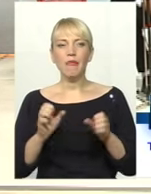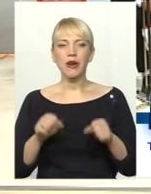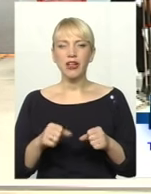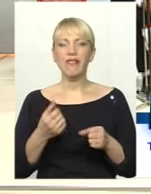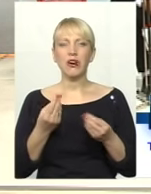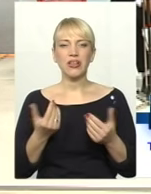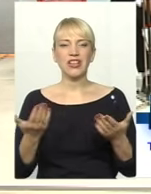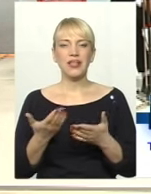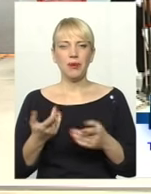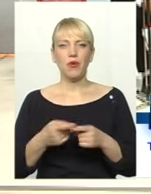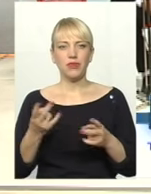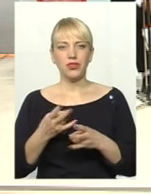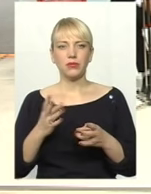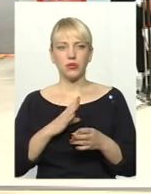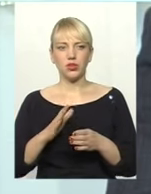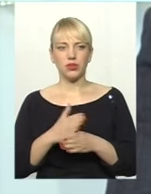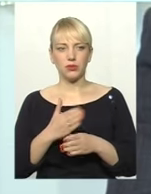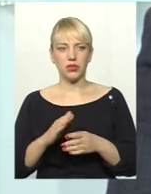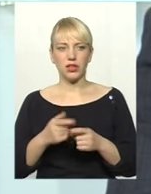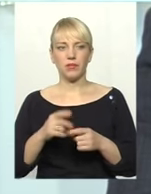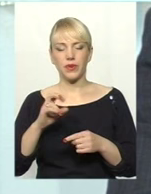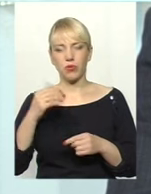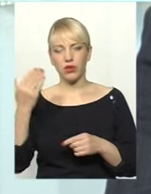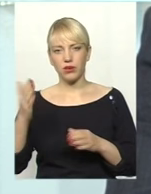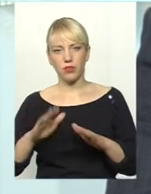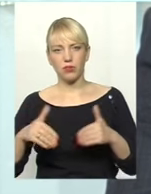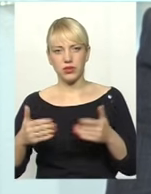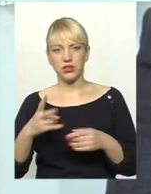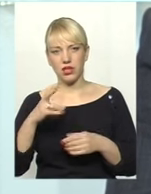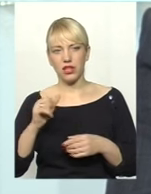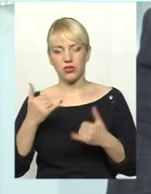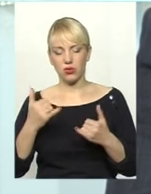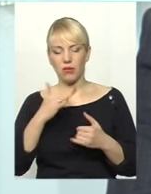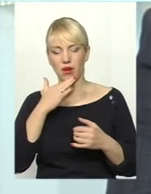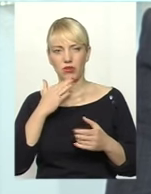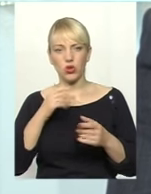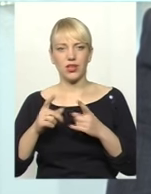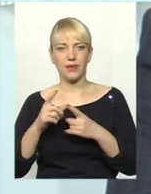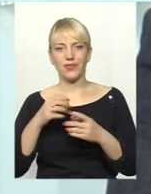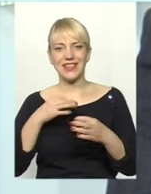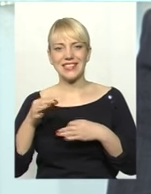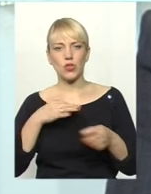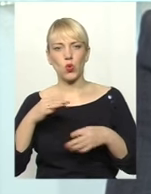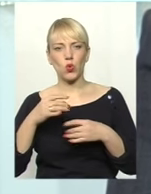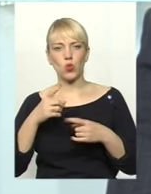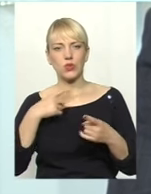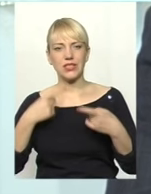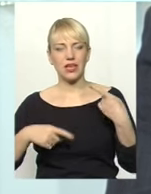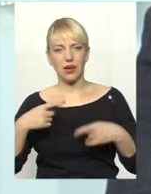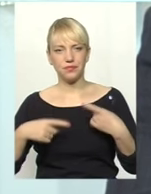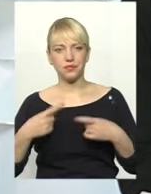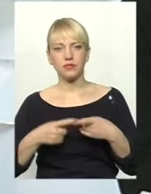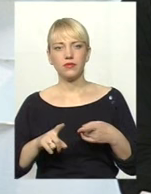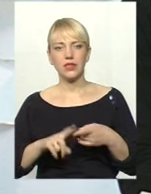які приймає головні розпорядники коштів. Це було по їхній пропозиції. Сьогодні велика дискусія, яку ви, в принципі, бачили і на комісіях,